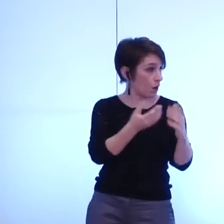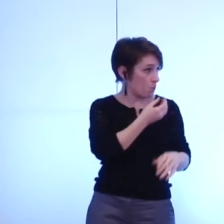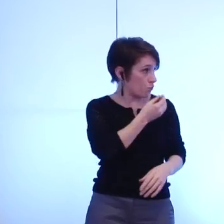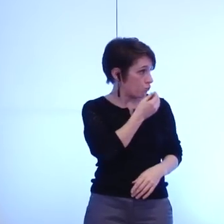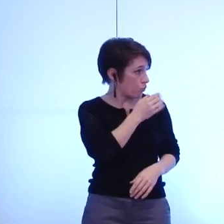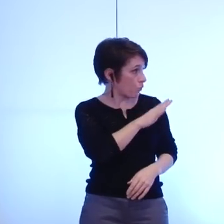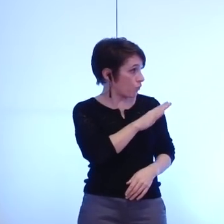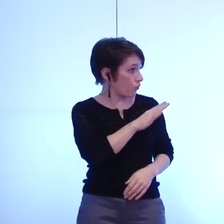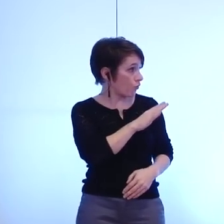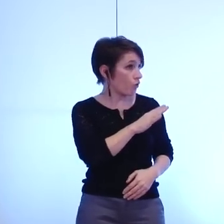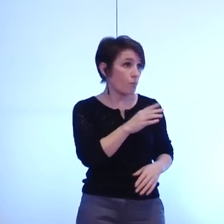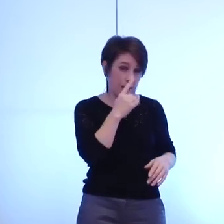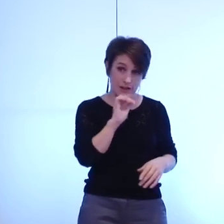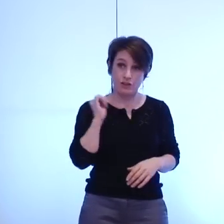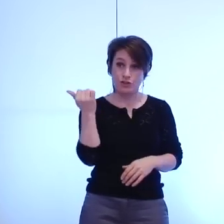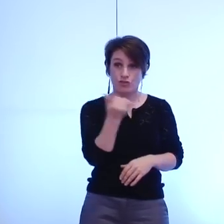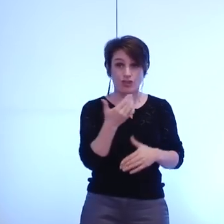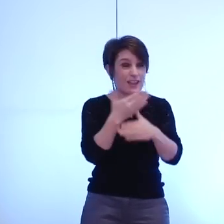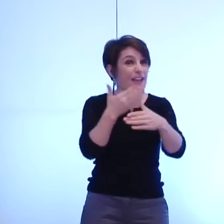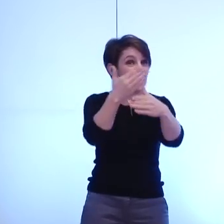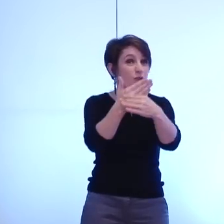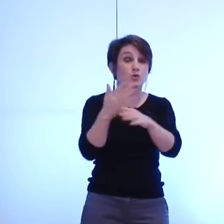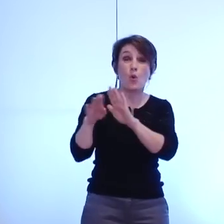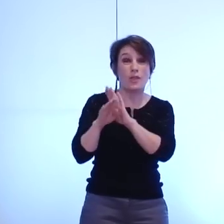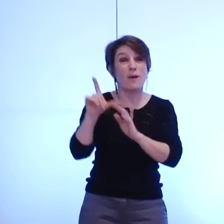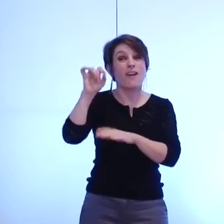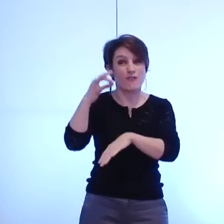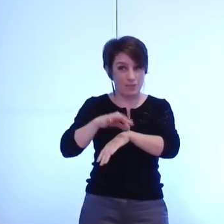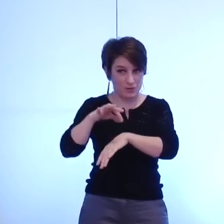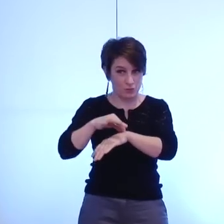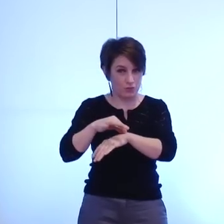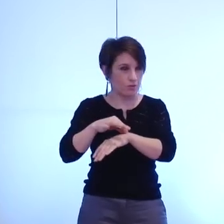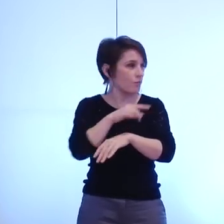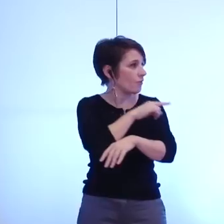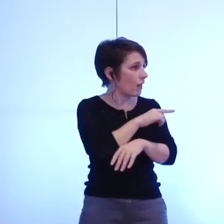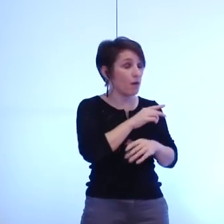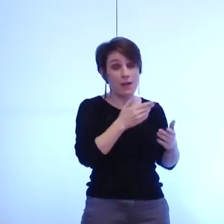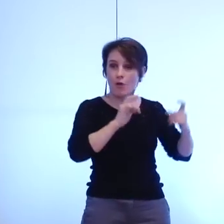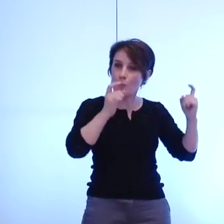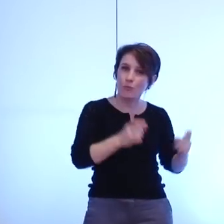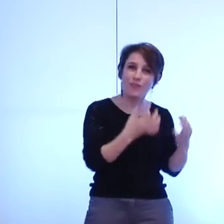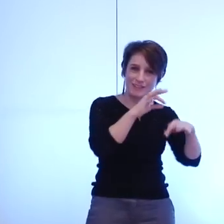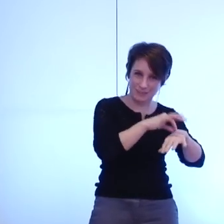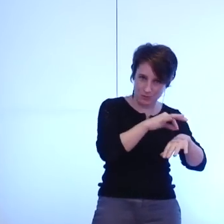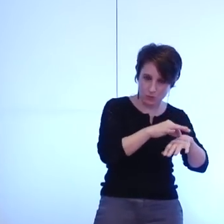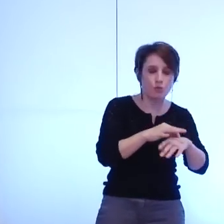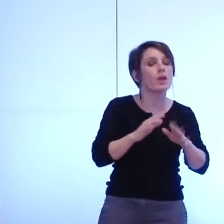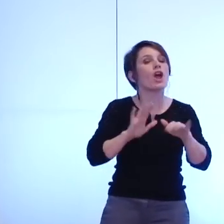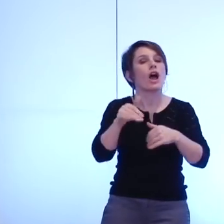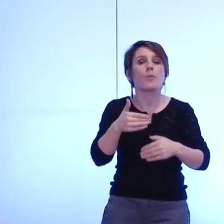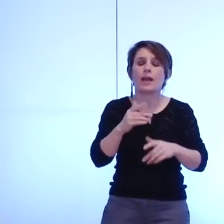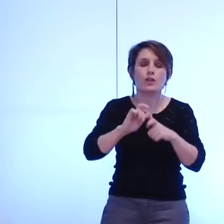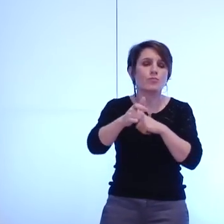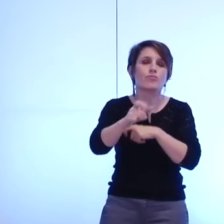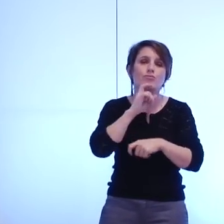tombé à 10 minutes par intervention c'était 20 minutes pour les premières mais comme nous avons une heure de retard qui nous rattraperont sans doute par la synthèse de nos